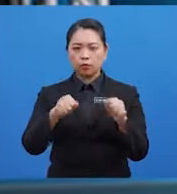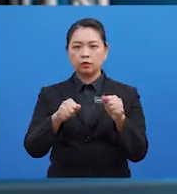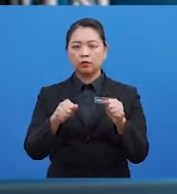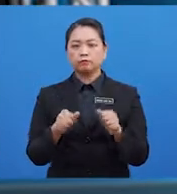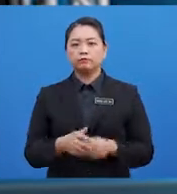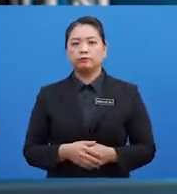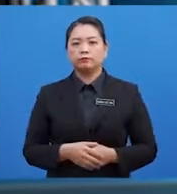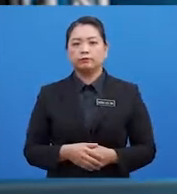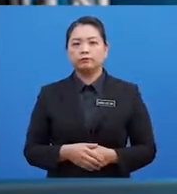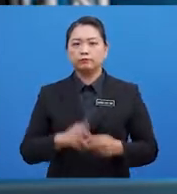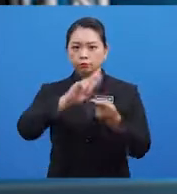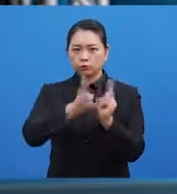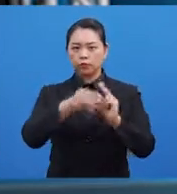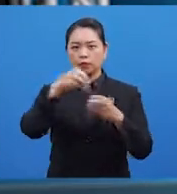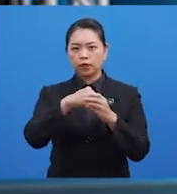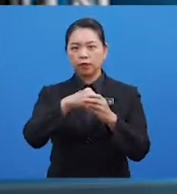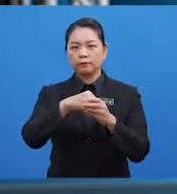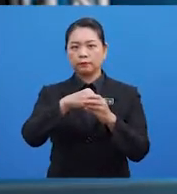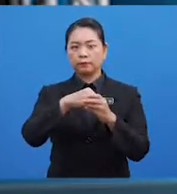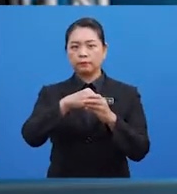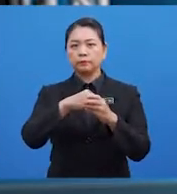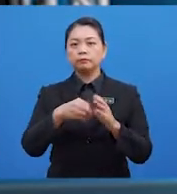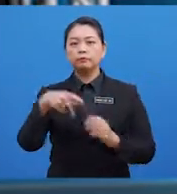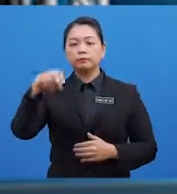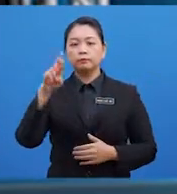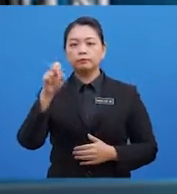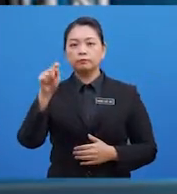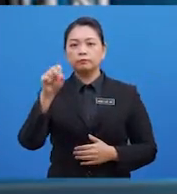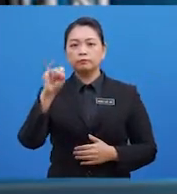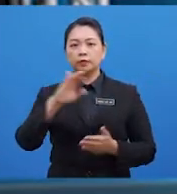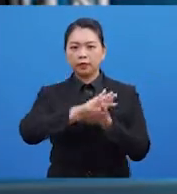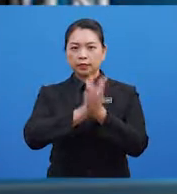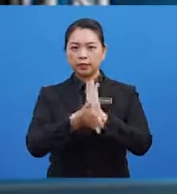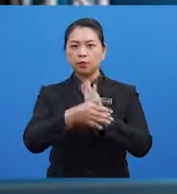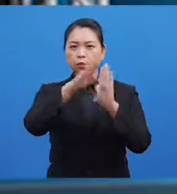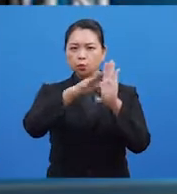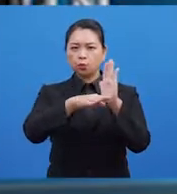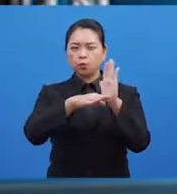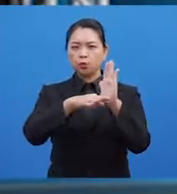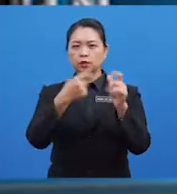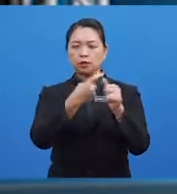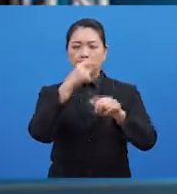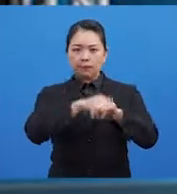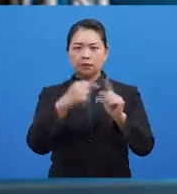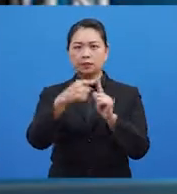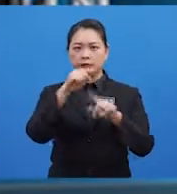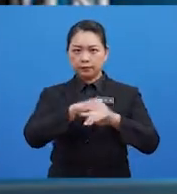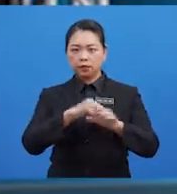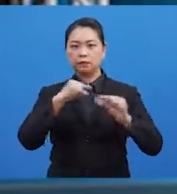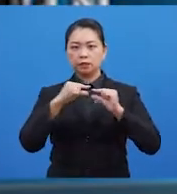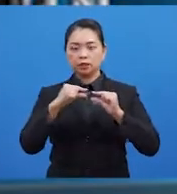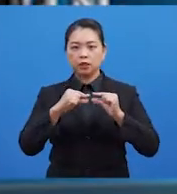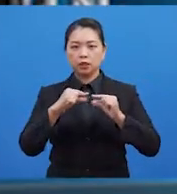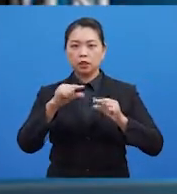Perubahan dalam prestasi akan menjadi kurang ketara dari masa ke semasa Pergerakan lakuan motor atlet